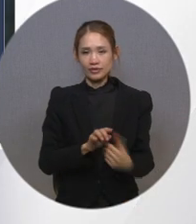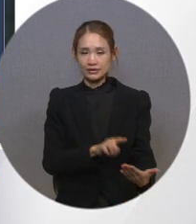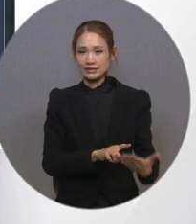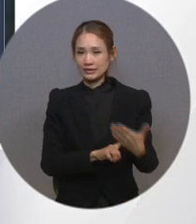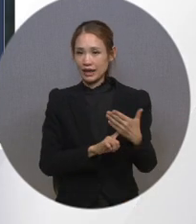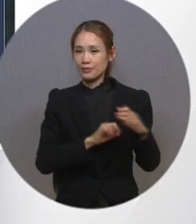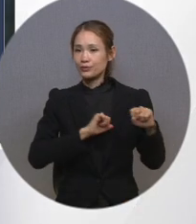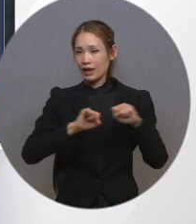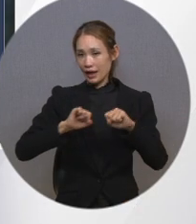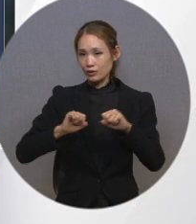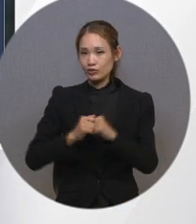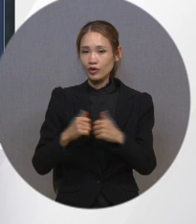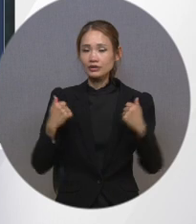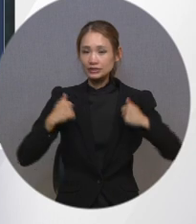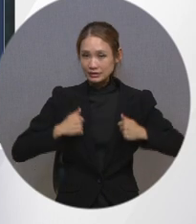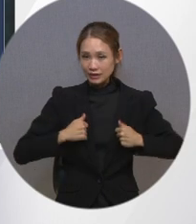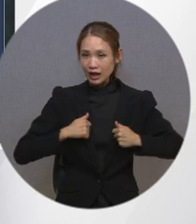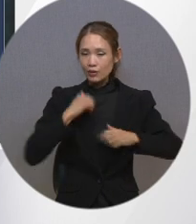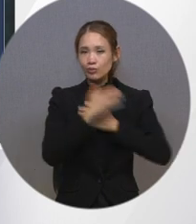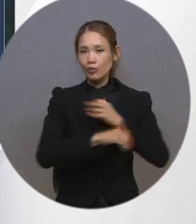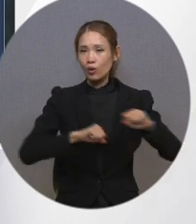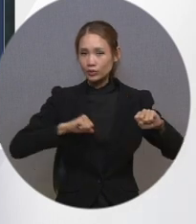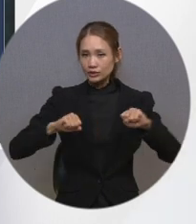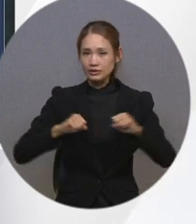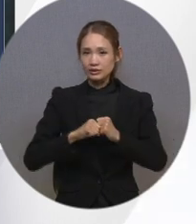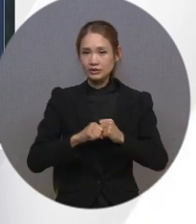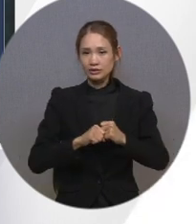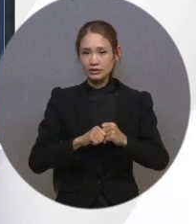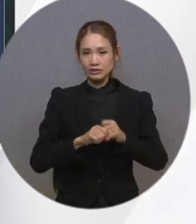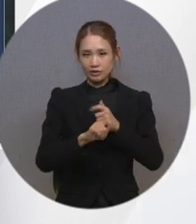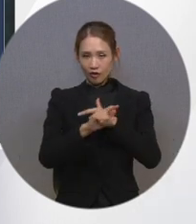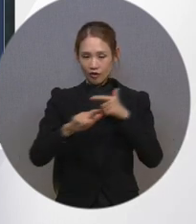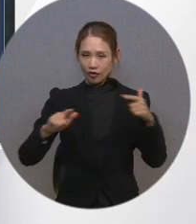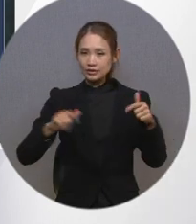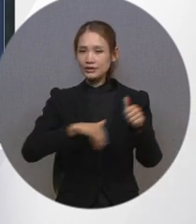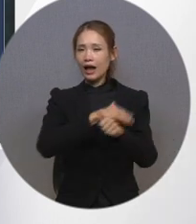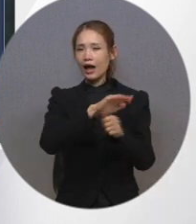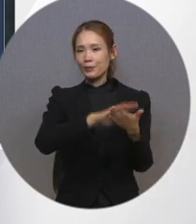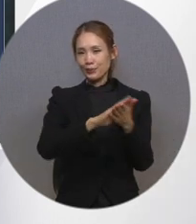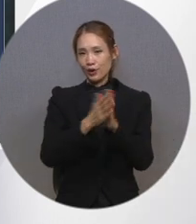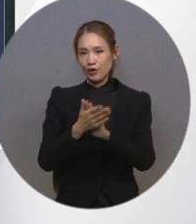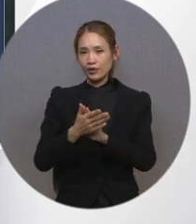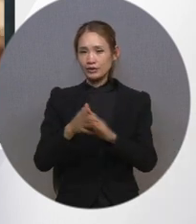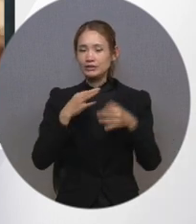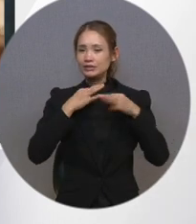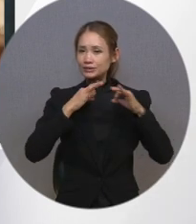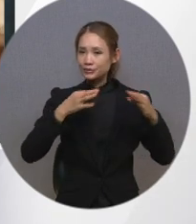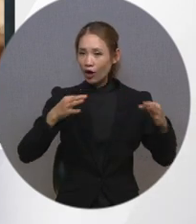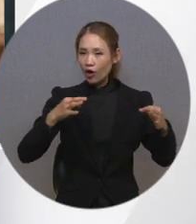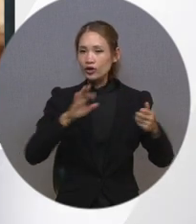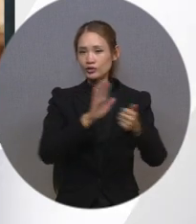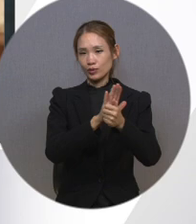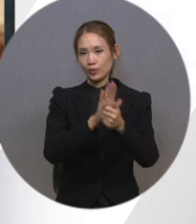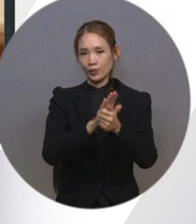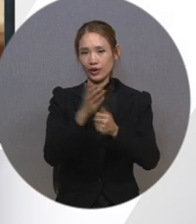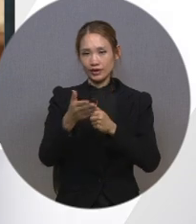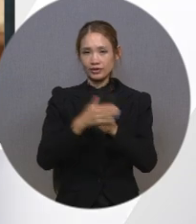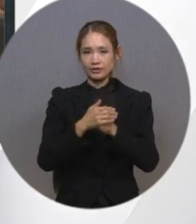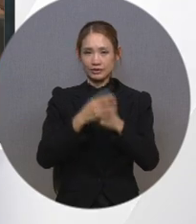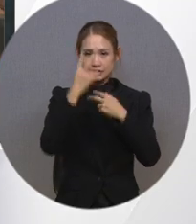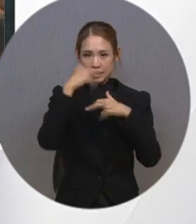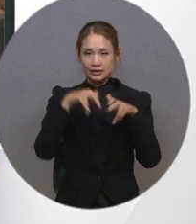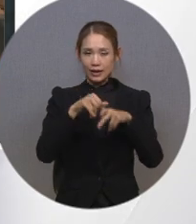행동, 의상, 몸짓, 배경 및 기타 상황 변화 요소들을 음성으로 제공해 시각 장애인의 방송